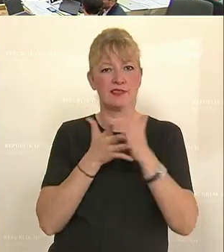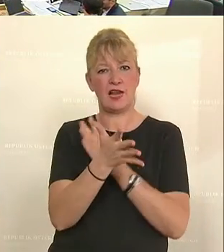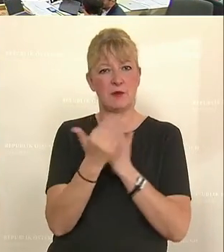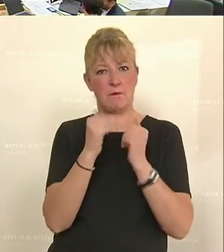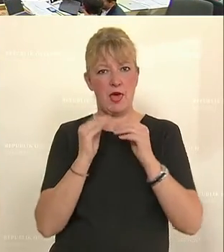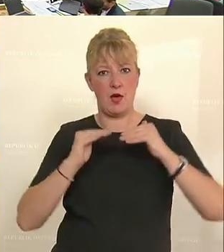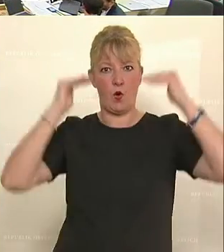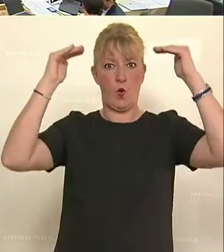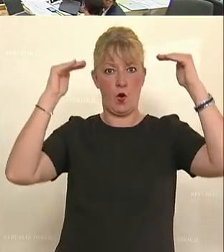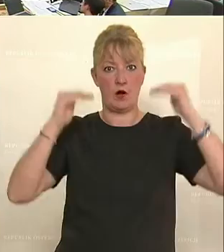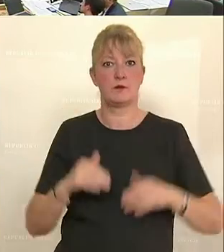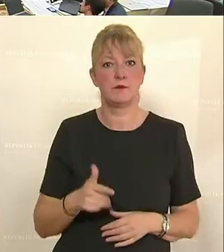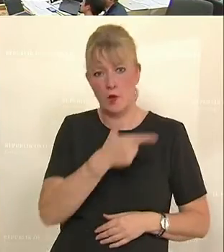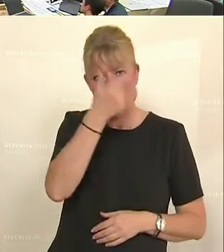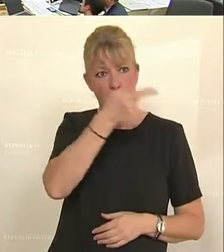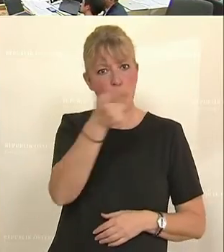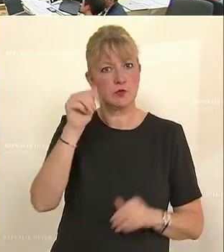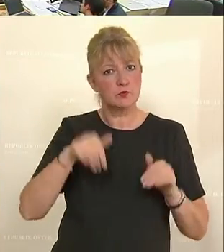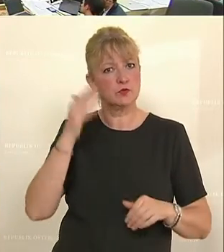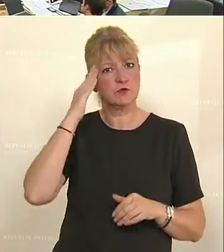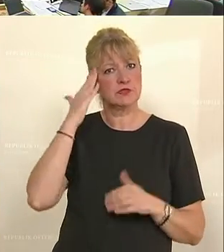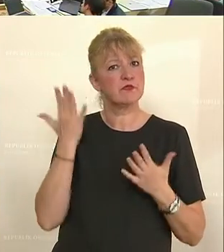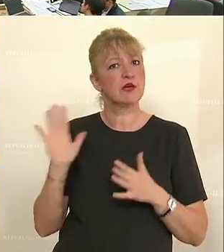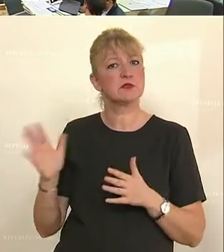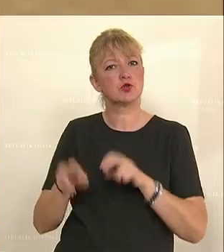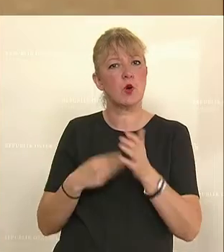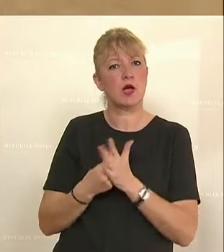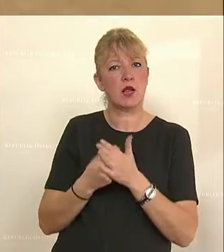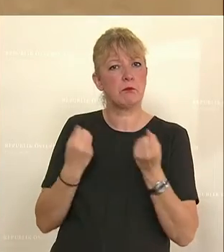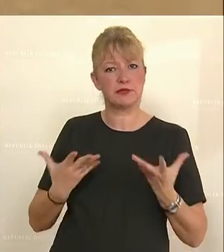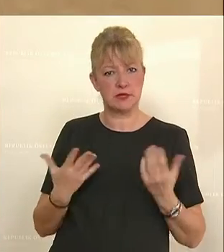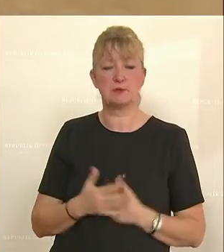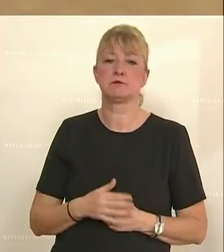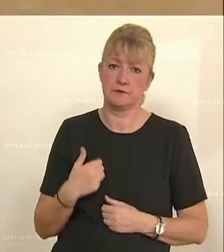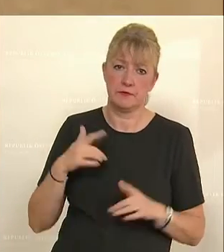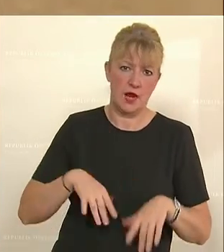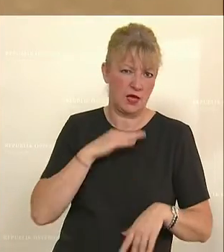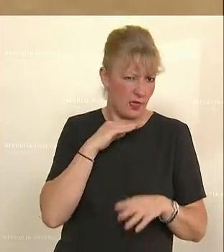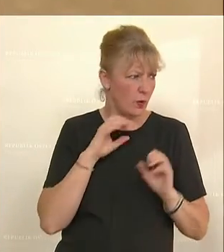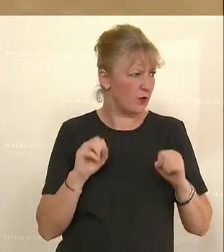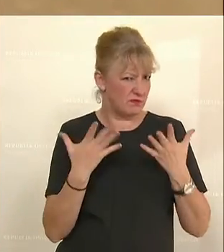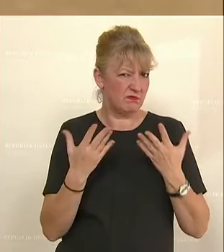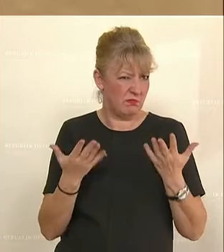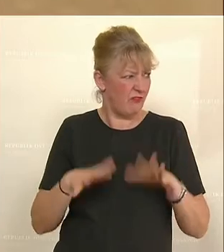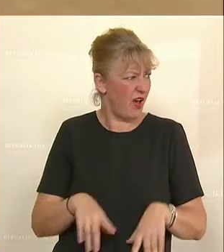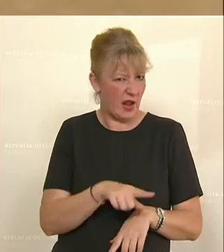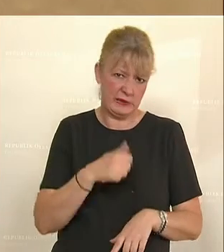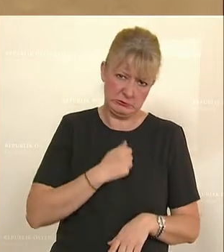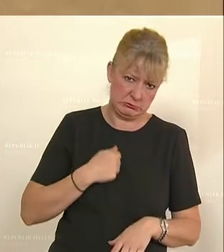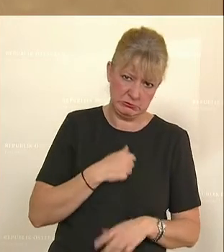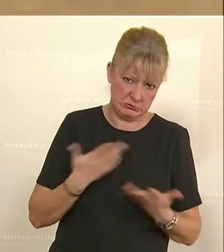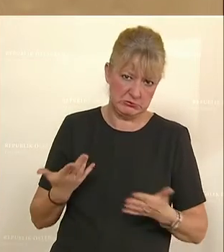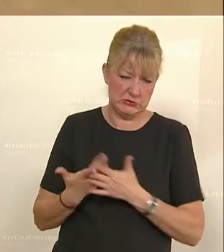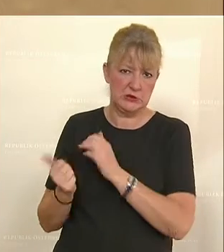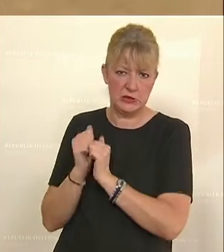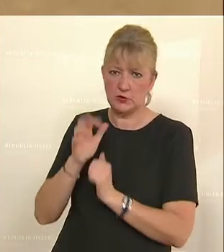Bürgerinnen sollen ja wissen dürfen, was mit ihrem Steuergeld passiert. Und wir haben genug aktuelle Anlassfälle, bedauerlicherweise, so dass der